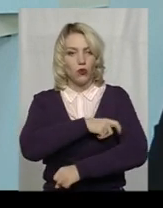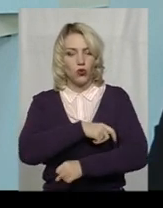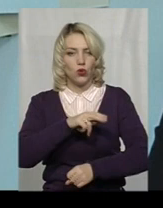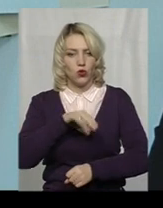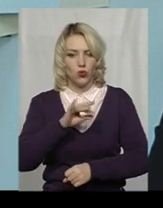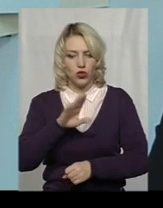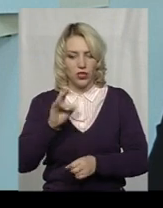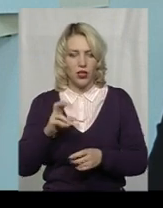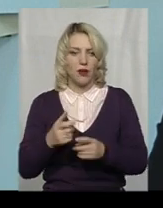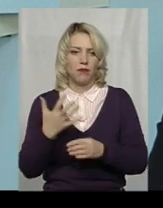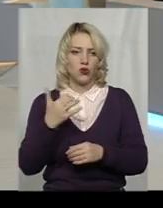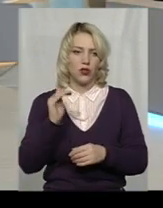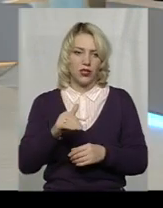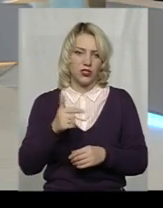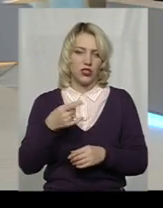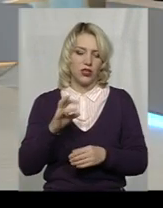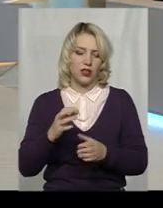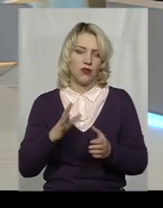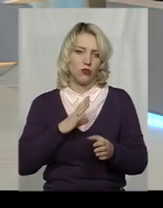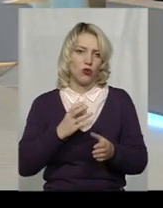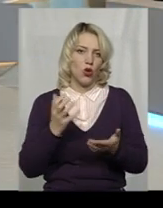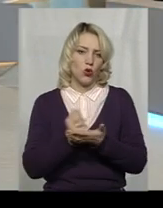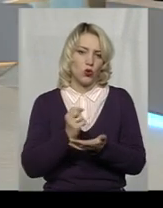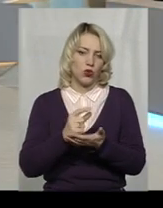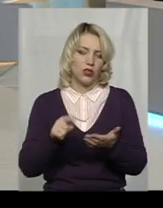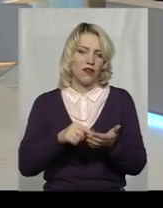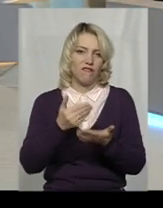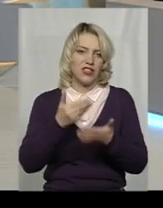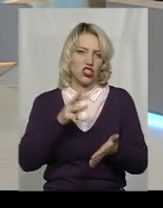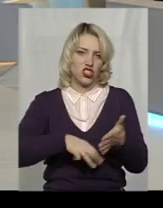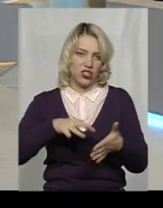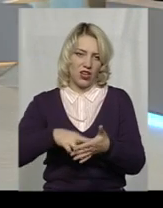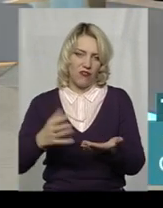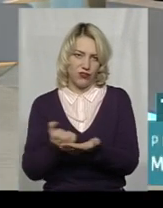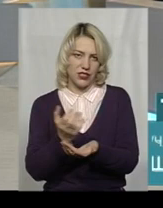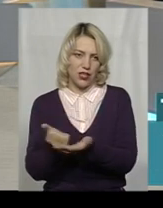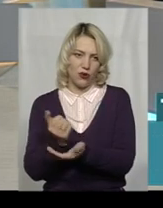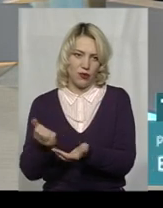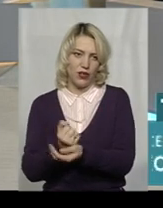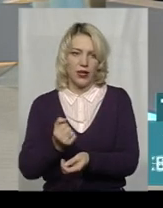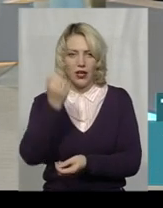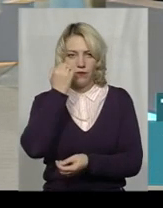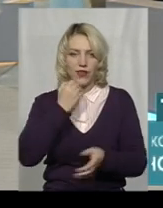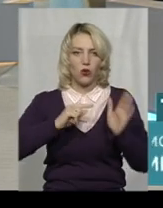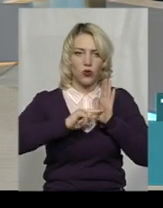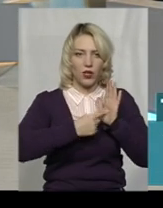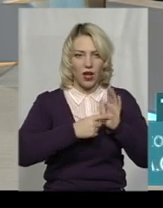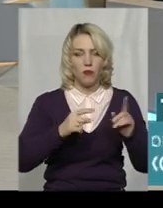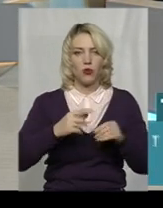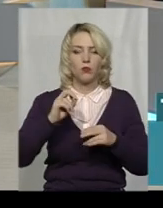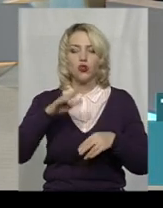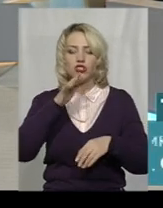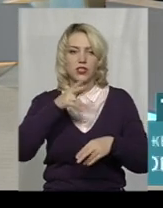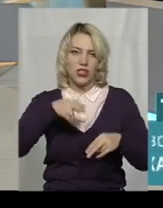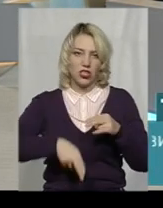тисяч гривень надійшло в дохід міського бюджету від штрафних санкцій, від порушників. Дякую, ставимо вже крапку, бо ви черпали